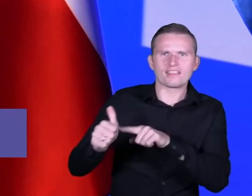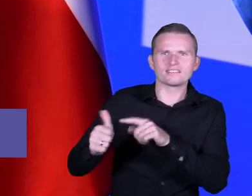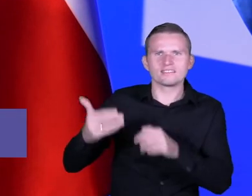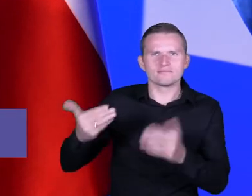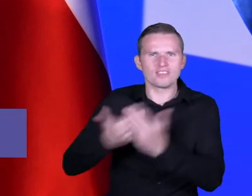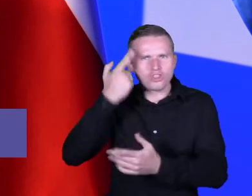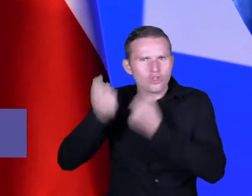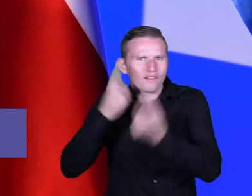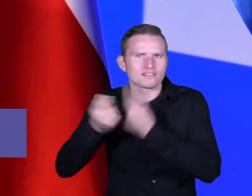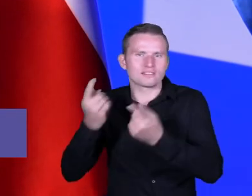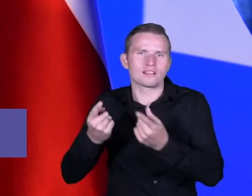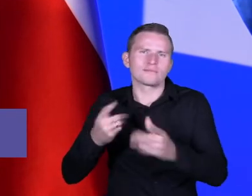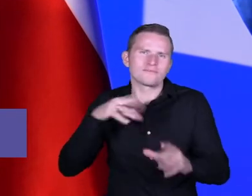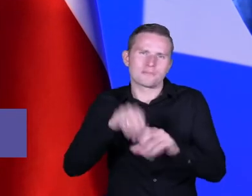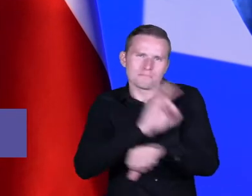projektu.